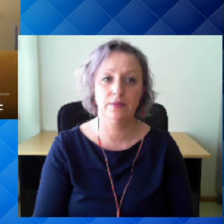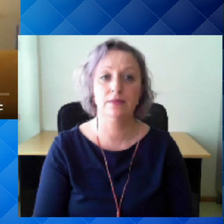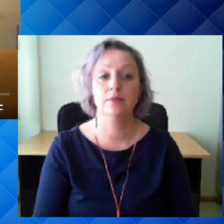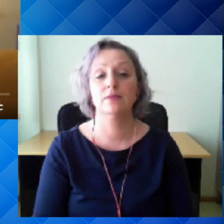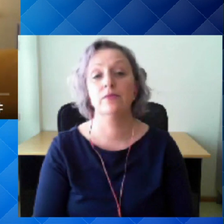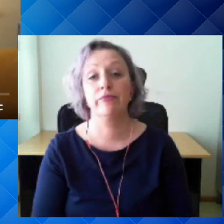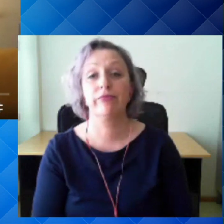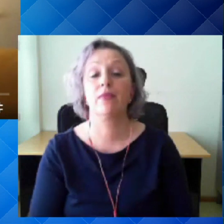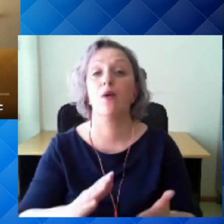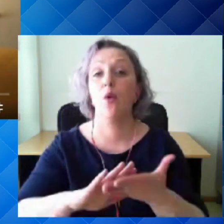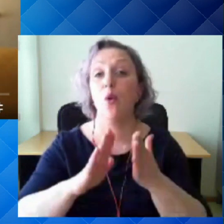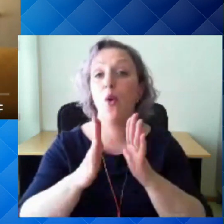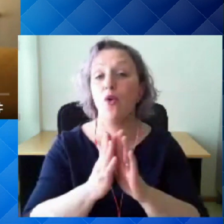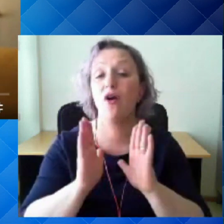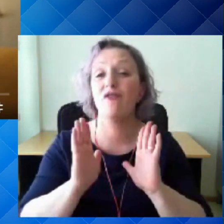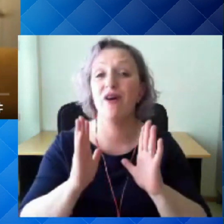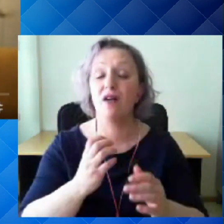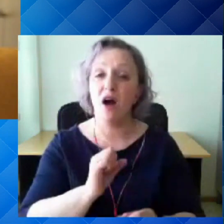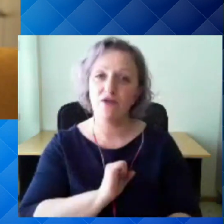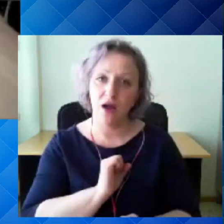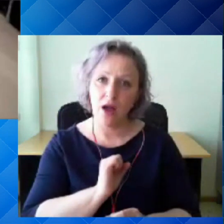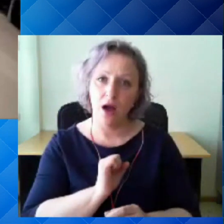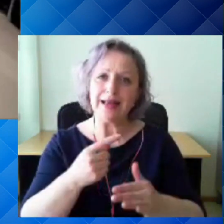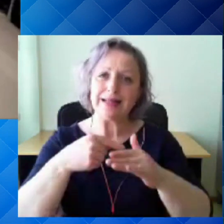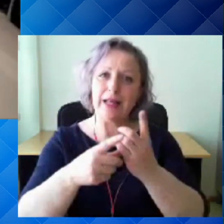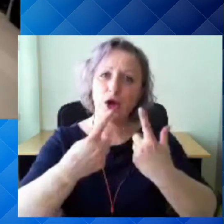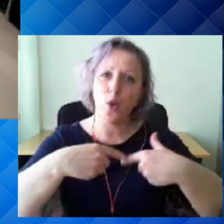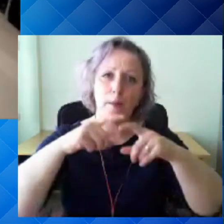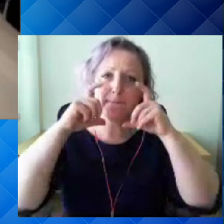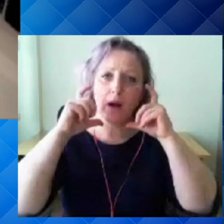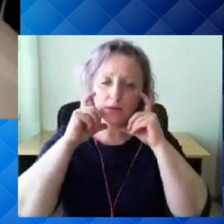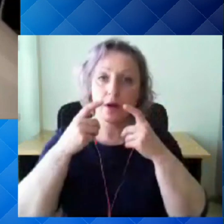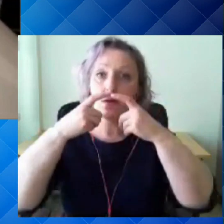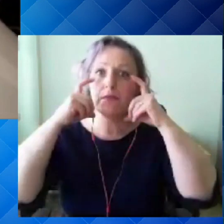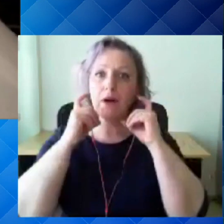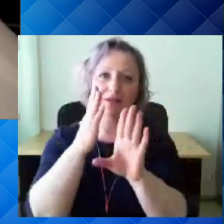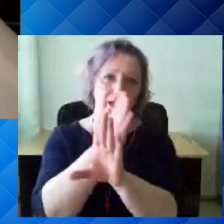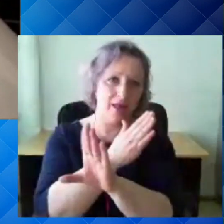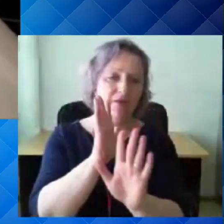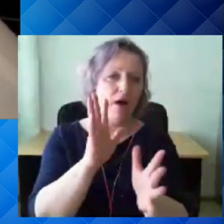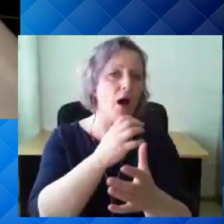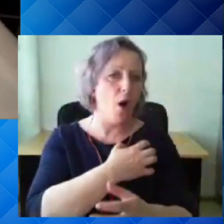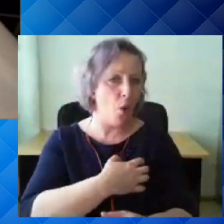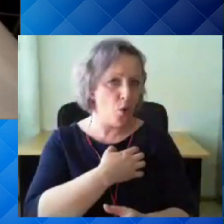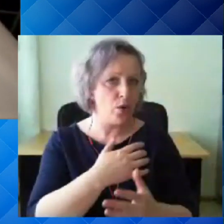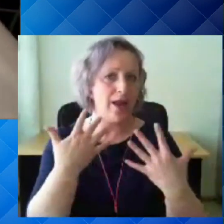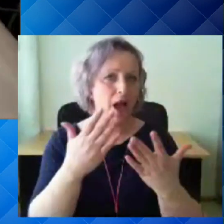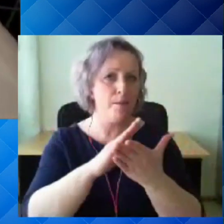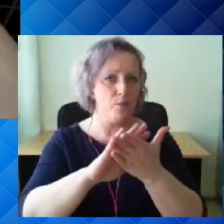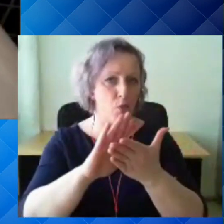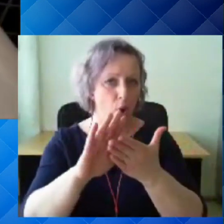on väga vajalik, et me kannaksime siseruumides maske. Enne maski paigaldamist on väga oluline, et me oma käed puhastaksime.